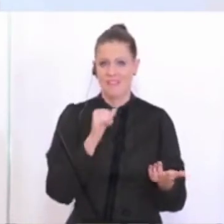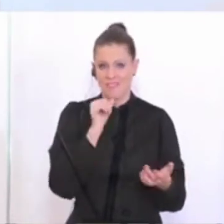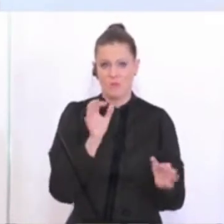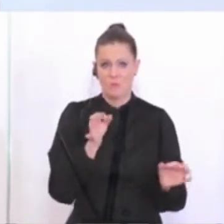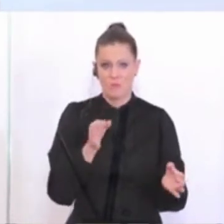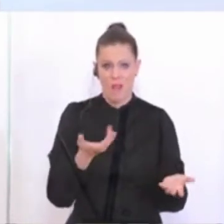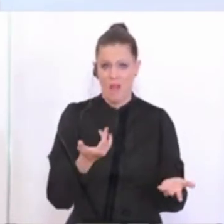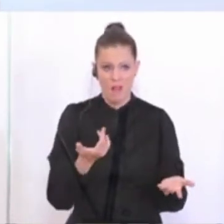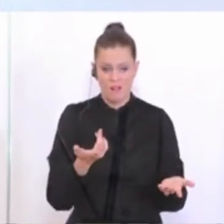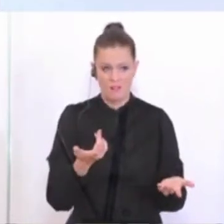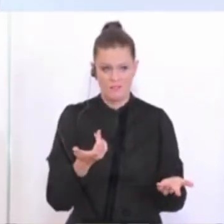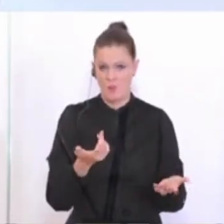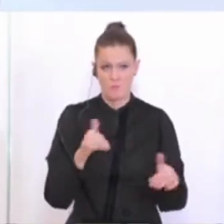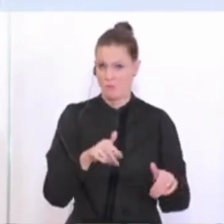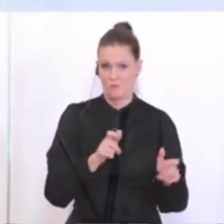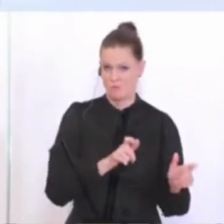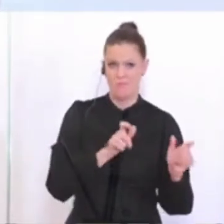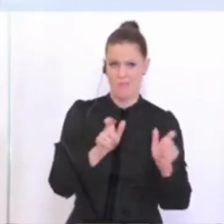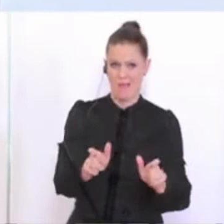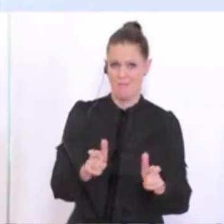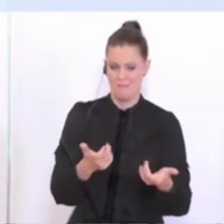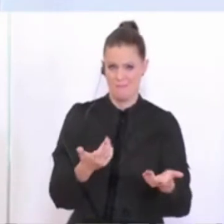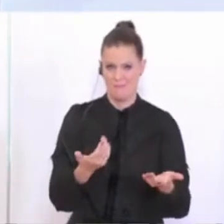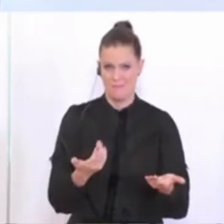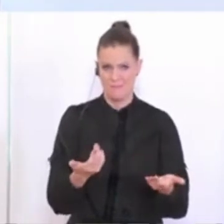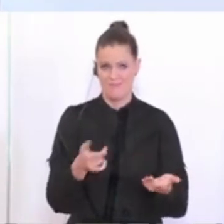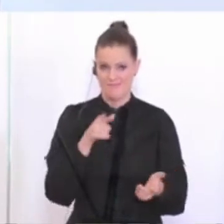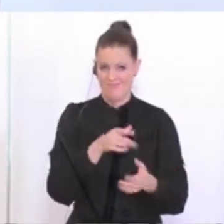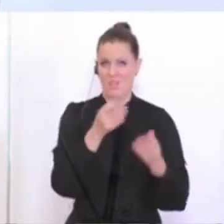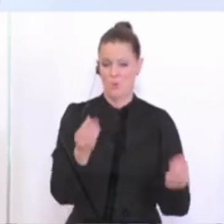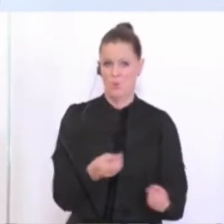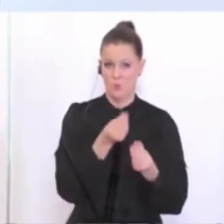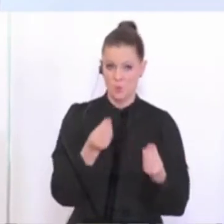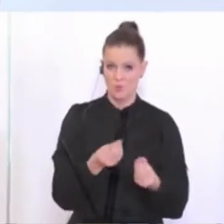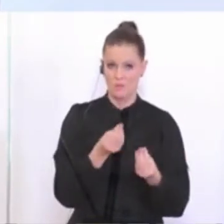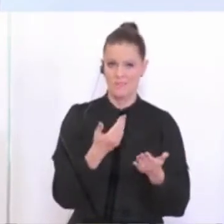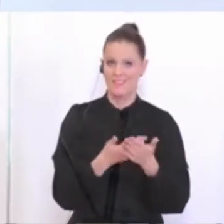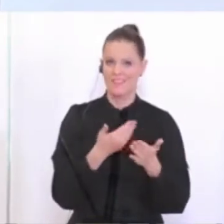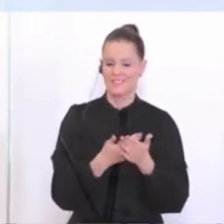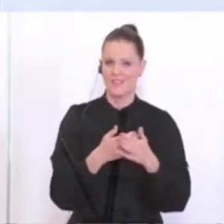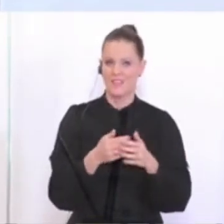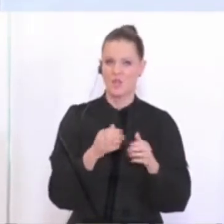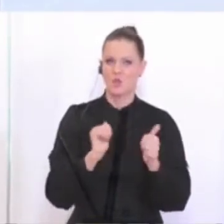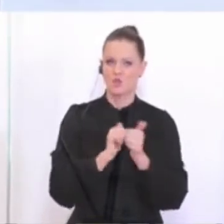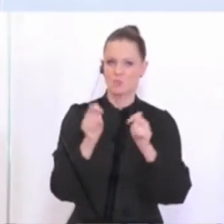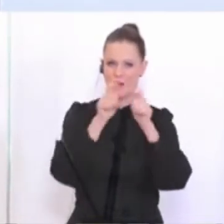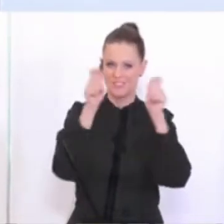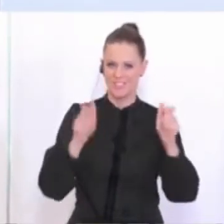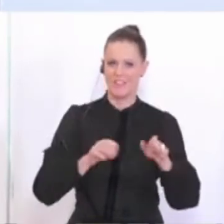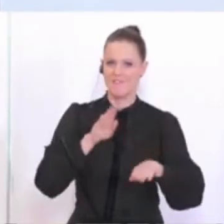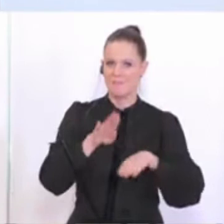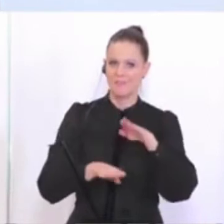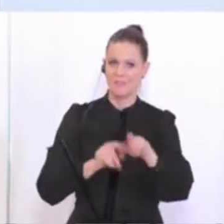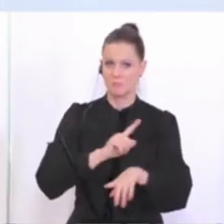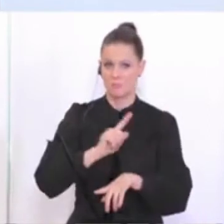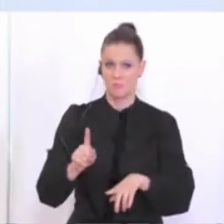eigentlich zu unterbinden und genau aus dem Grund oder nicht nur, aber auch aus dem Grund gibt es ja das Sportstättenbetretungsgebot, die dann nur halt